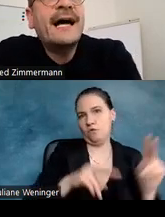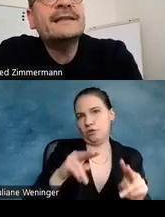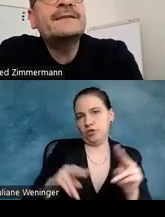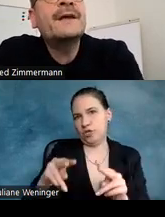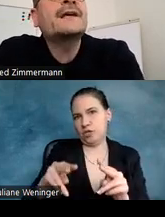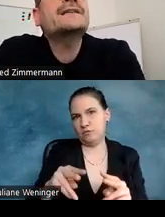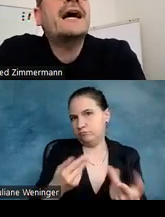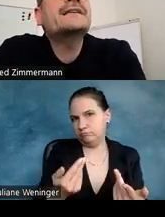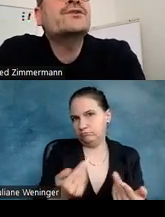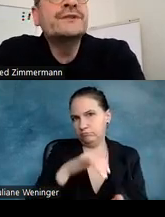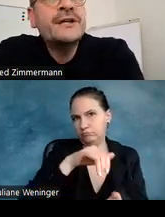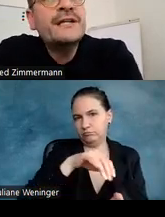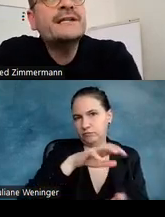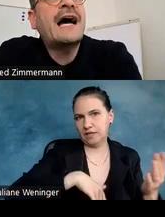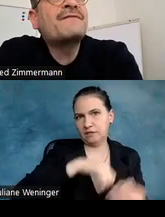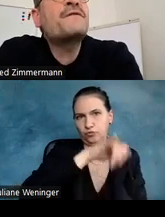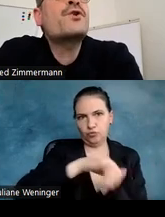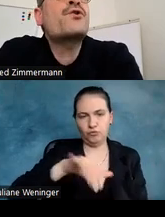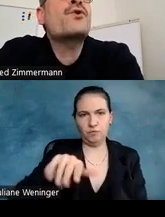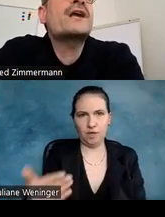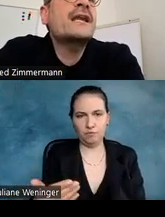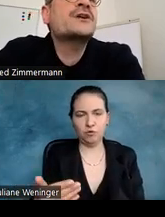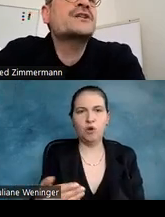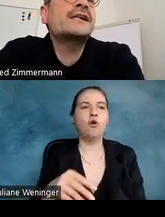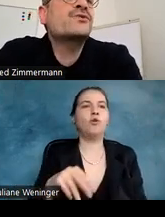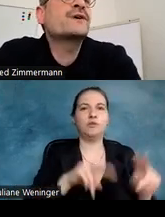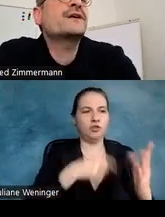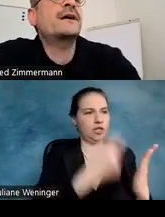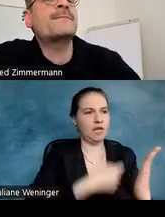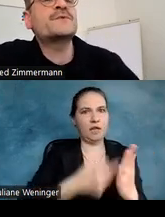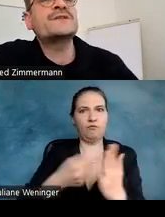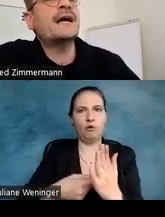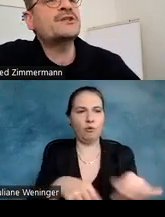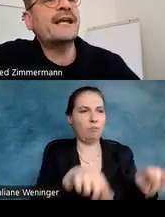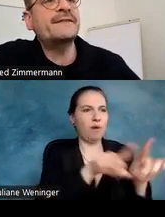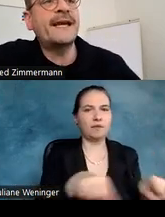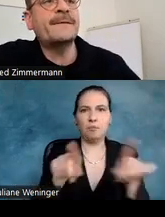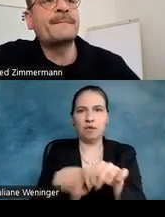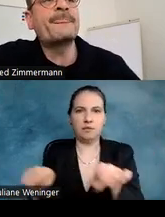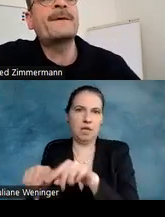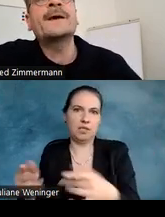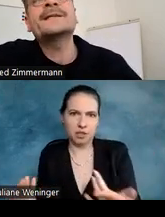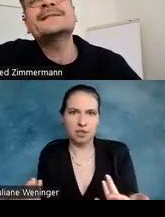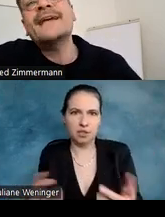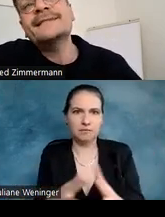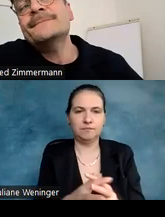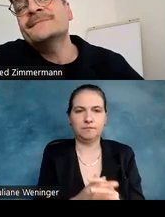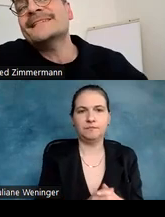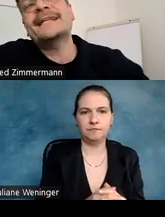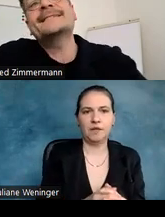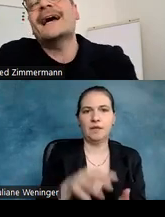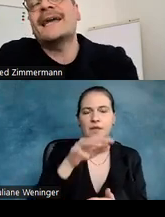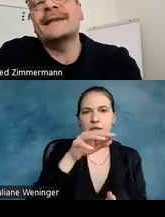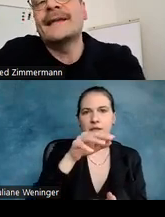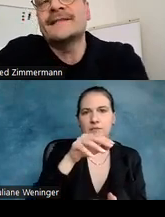Textarten, die an die unterschiedliche Anforderungen in der Gestaltung sozusagen gestellt werden. Diese Texte,